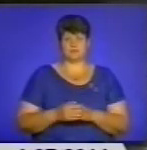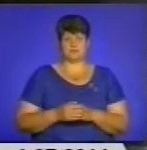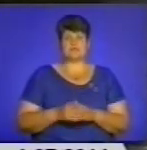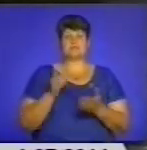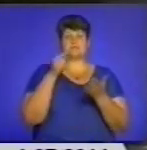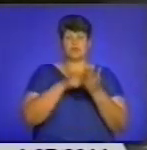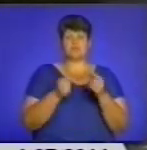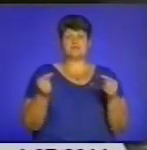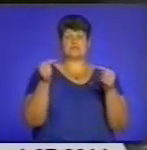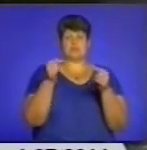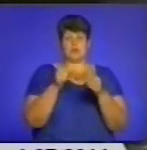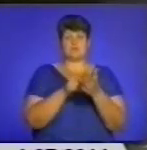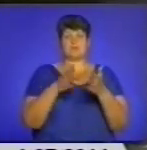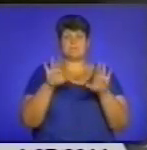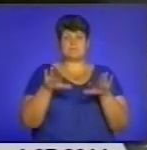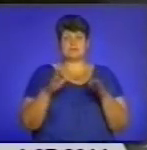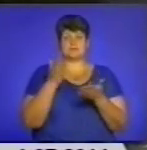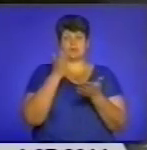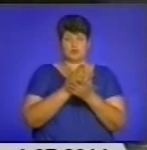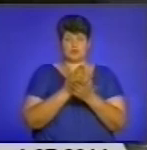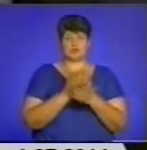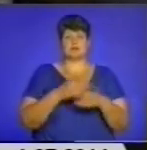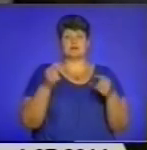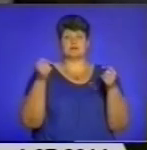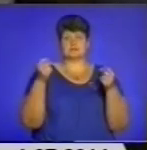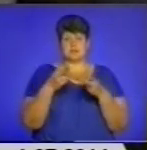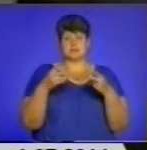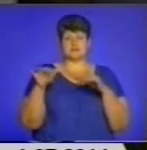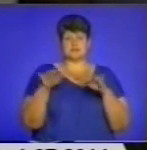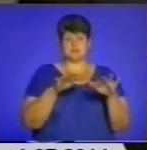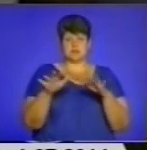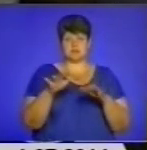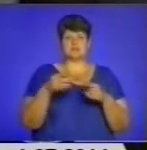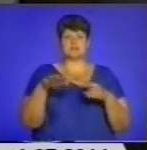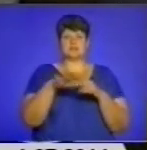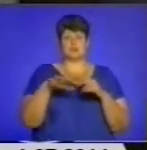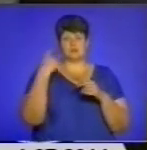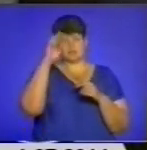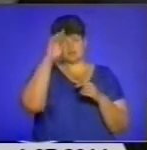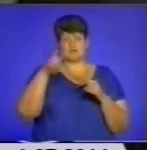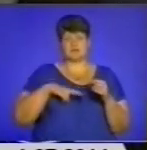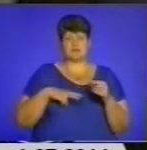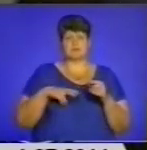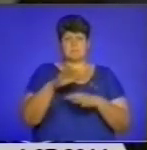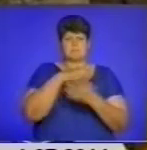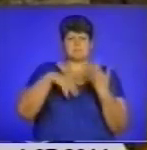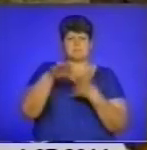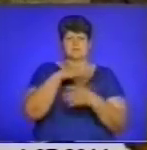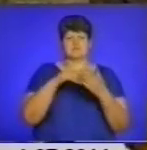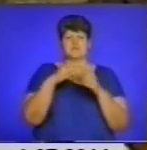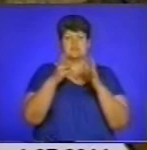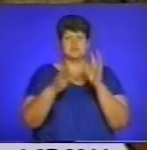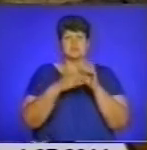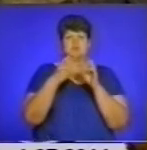метою встановлення місця знаходження викрадених боєприпасів та спецзасобів з території обласної державтоінспекції під час масових заворушень у ніч з 18